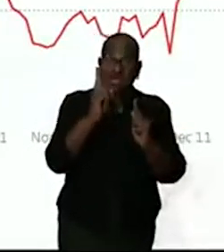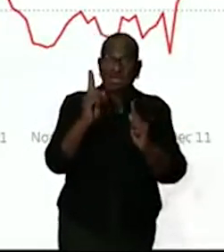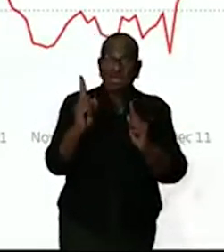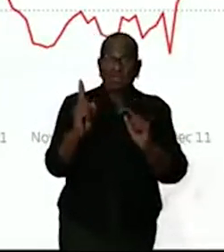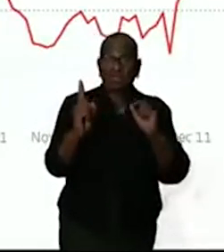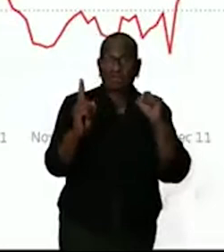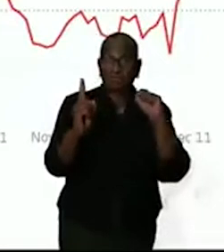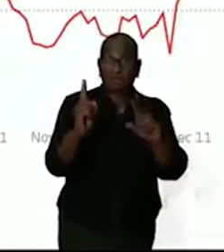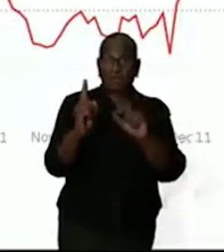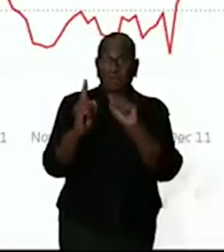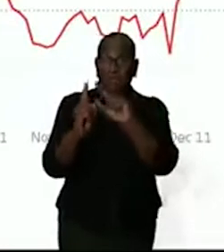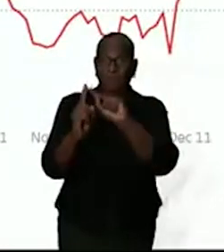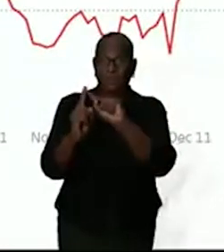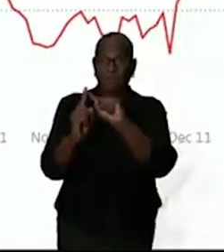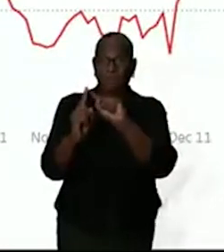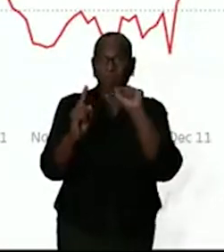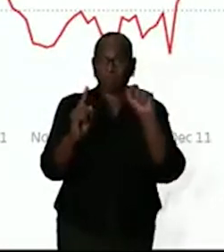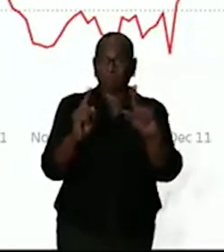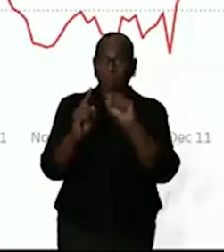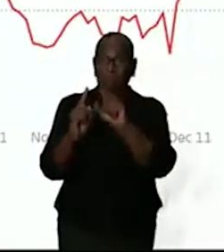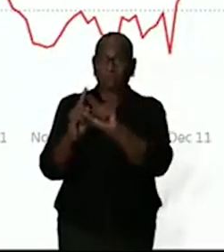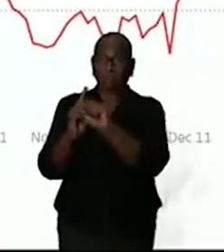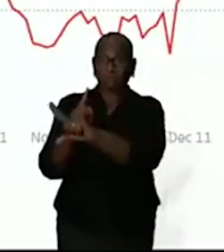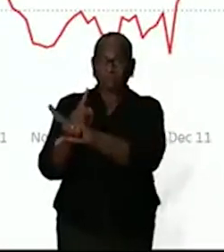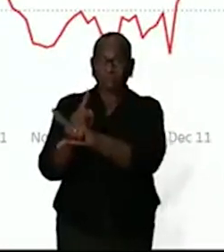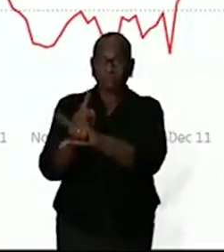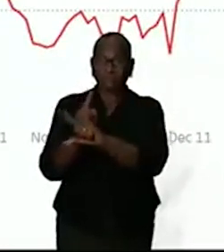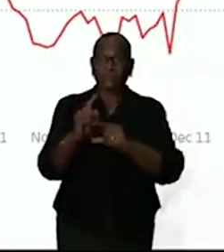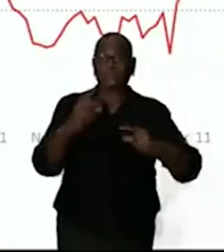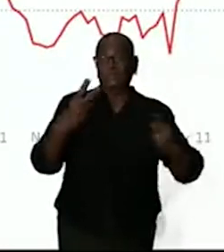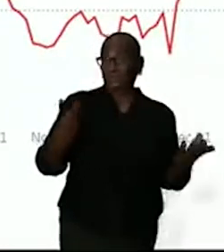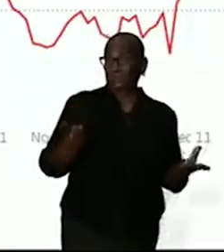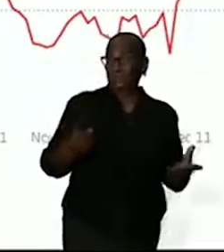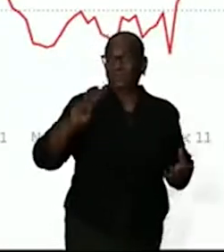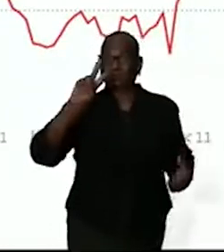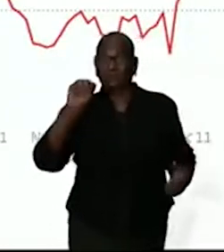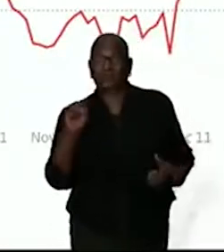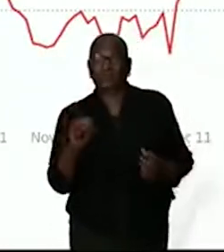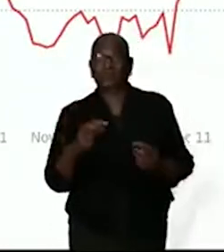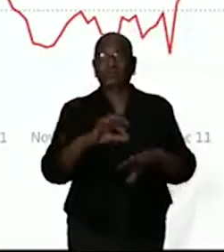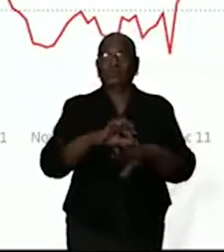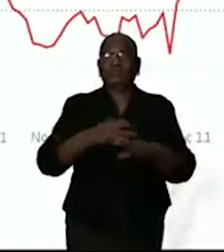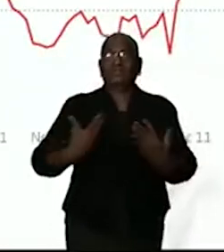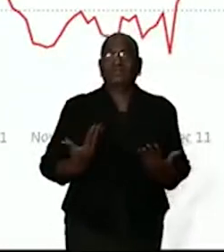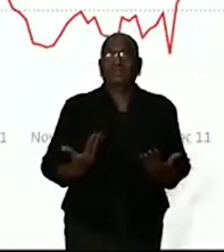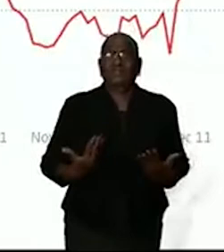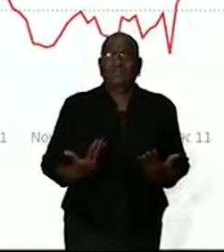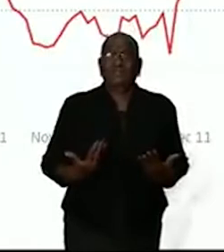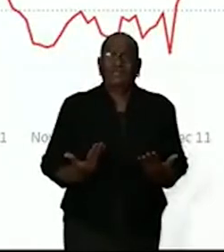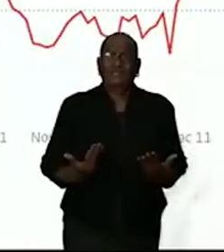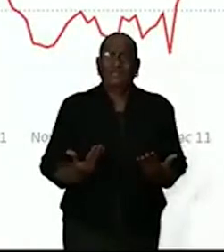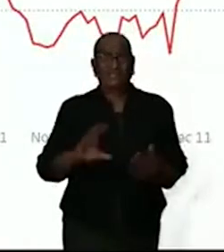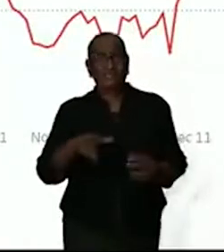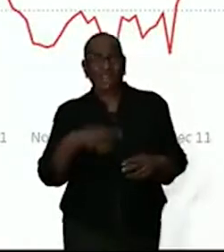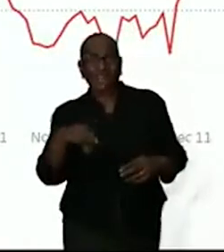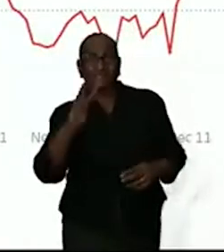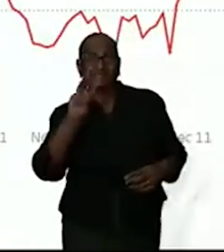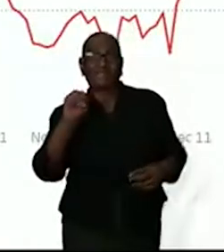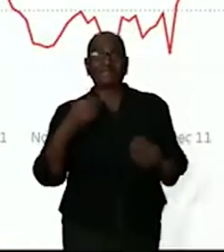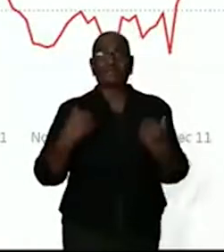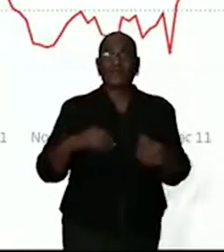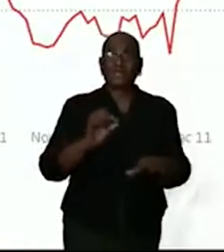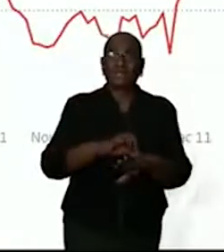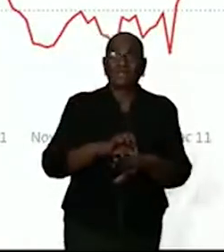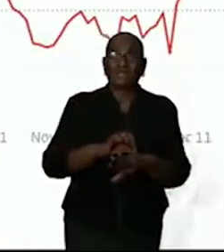Dus als er 10 mensen ziek zijn en de R is 2, dan worden er daarna 20 mensen ziek. Als de R 3 is, worden er 30 mensen ziek.